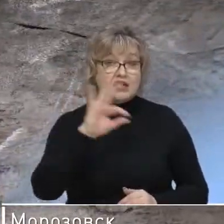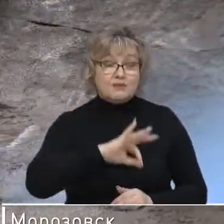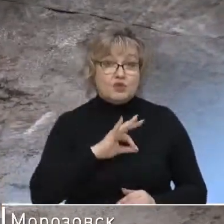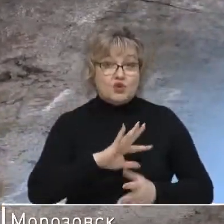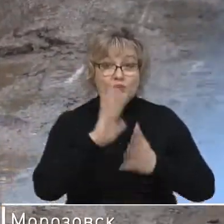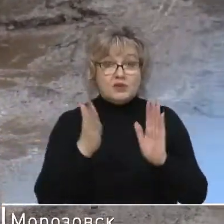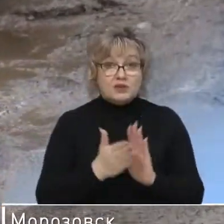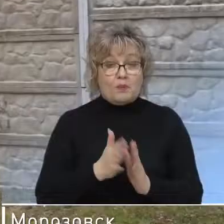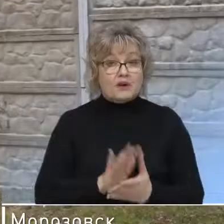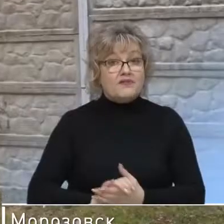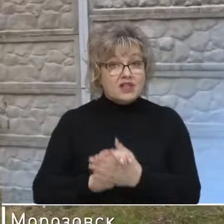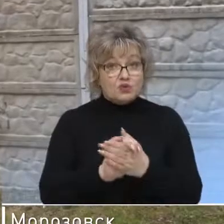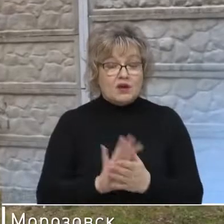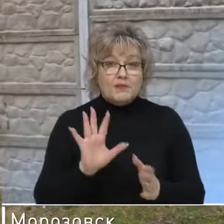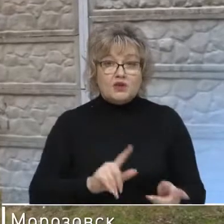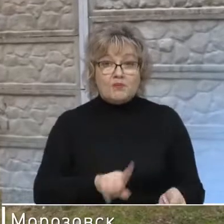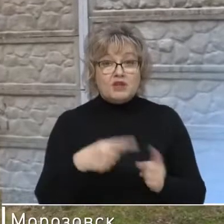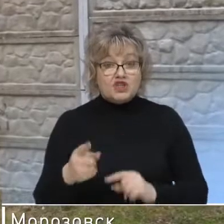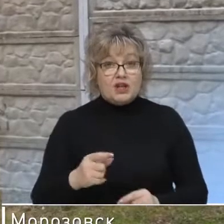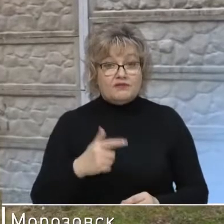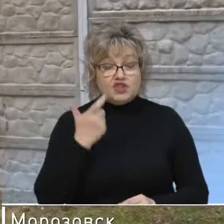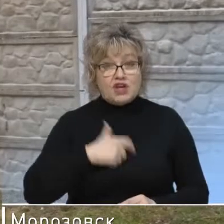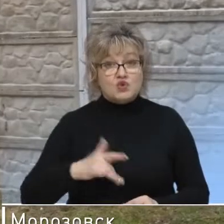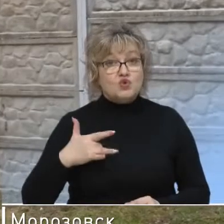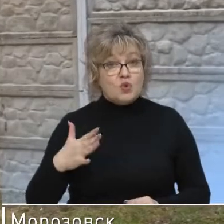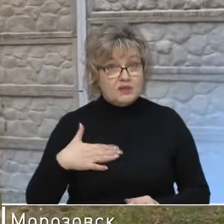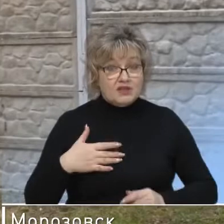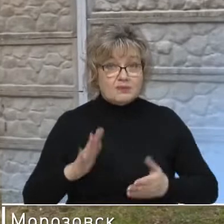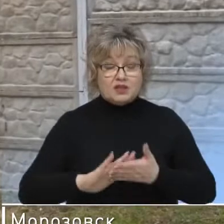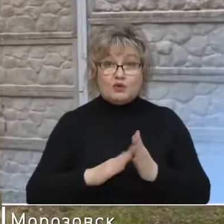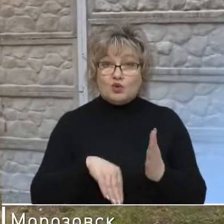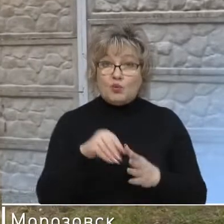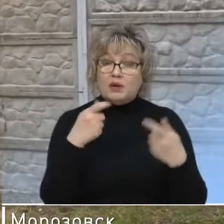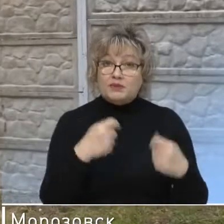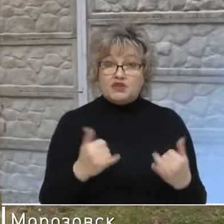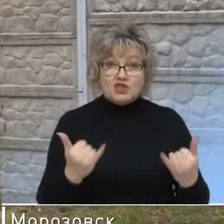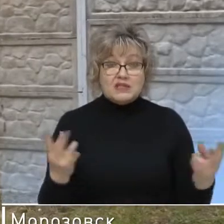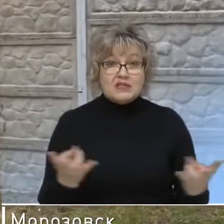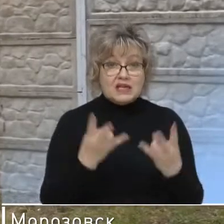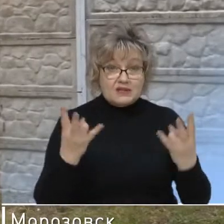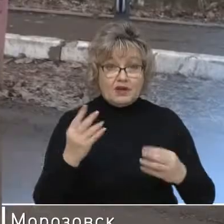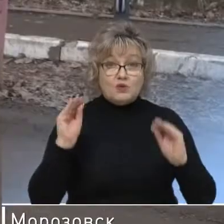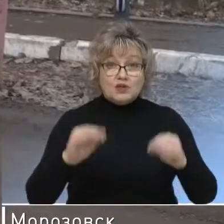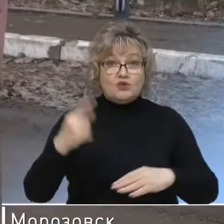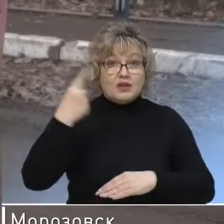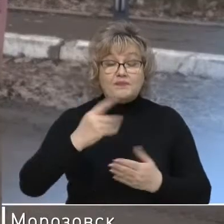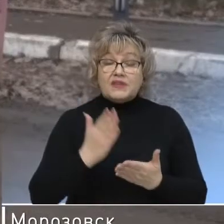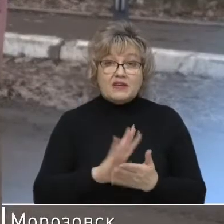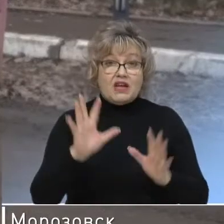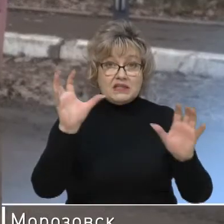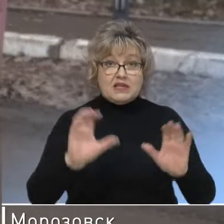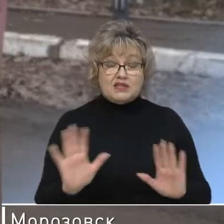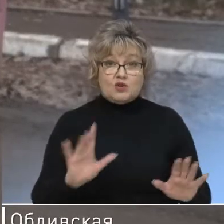объединенной федерацией профсоюзов. Потом перешла в частную собственность по договору купли-продажи. И сейчас действия по установке шлагбаума не являются